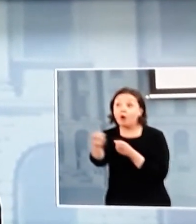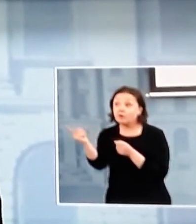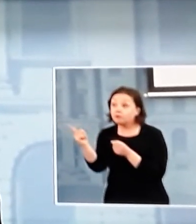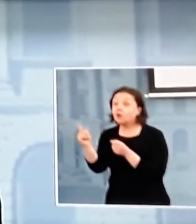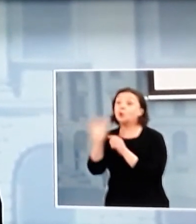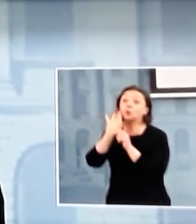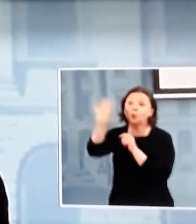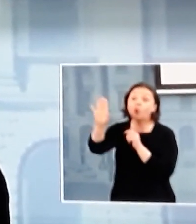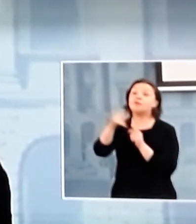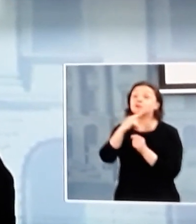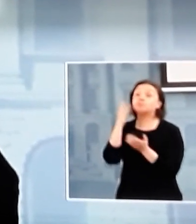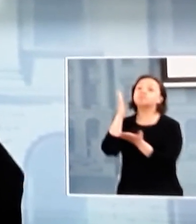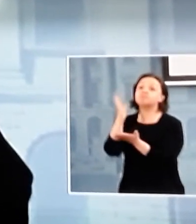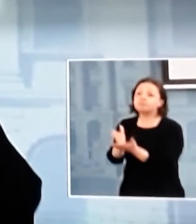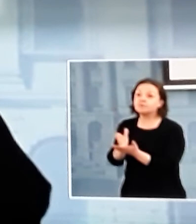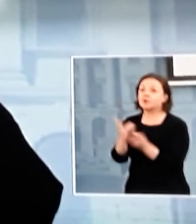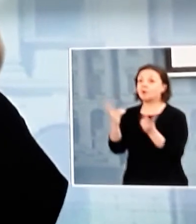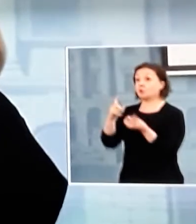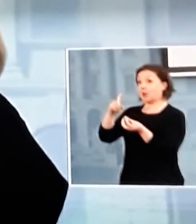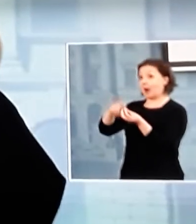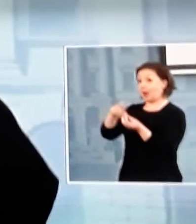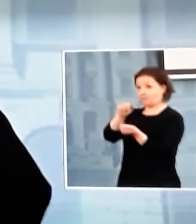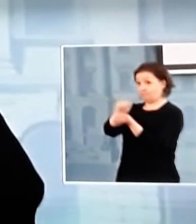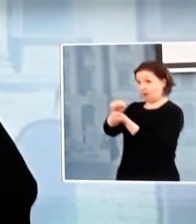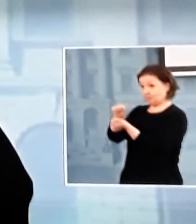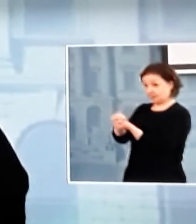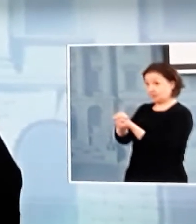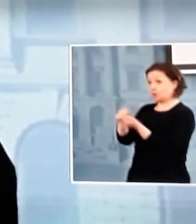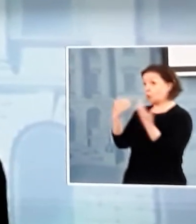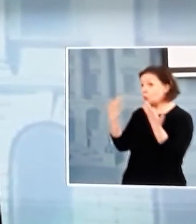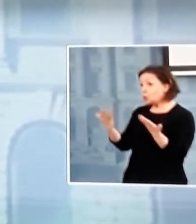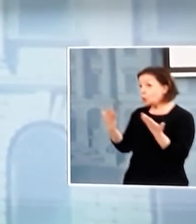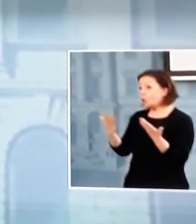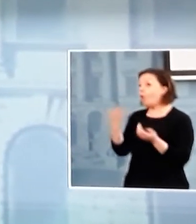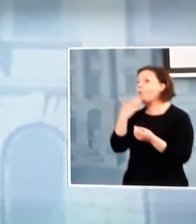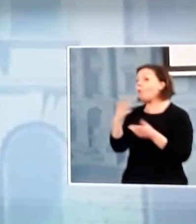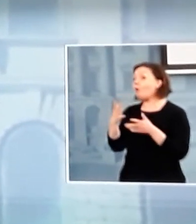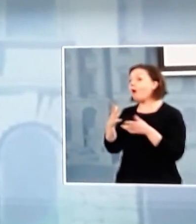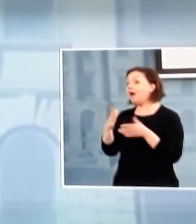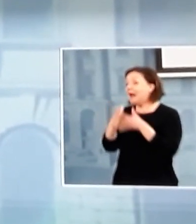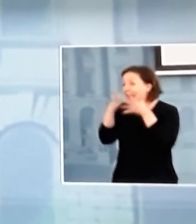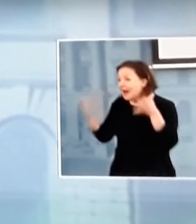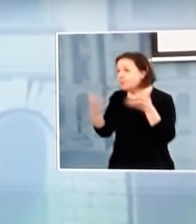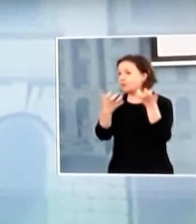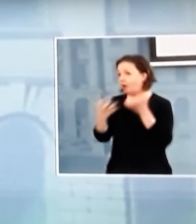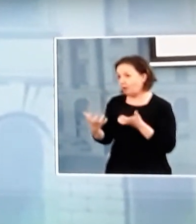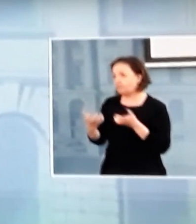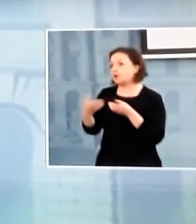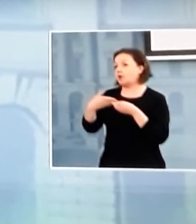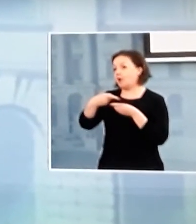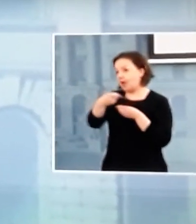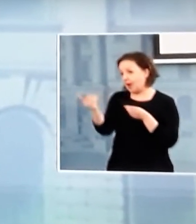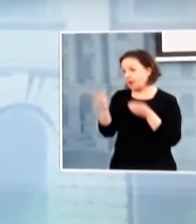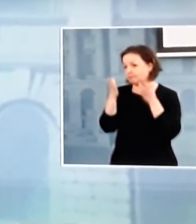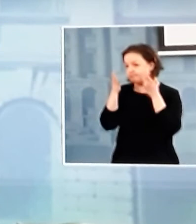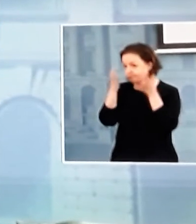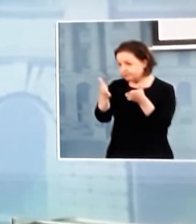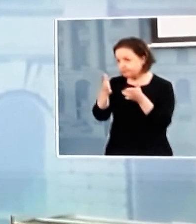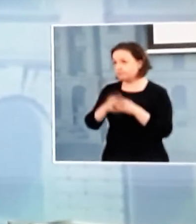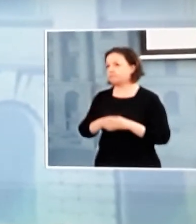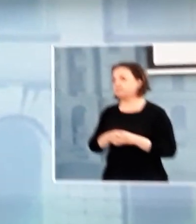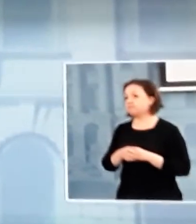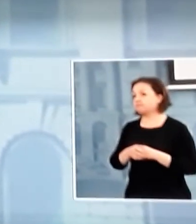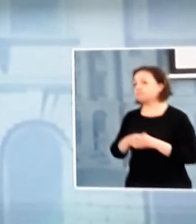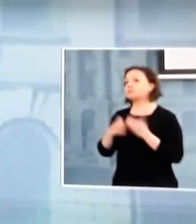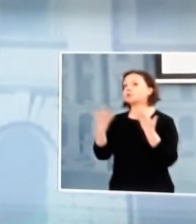taata. Ja myöskin lääkevalmisteita voidaan kohdentaa niitä eniten tarvitseville. Ja sen takia